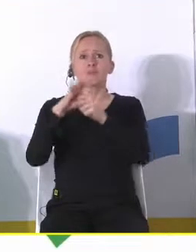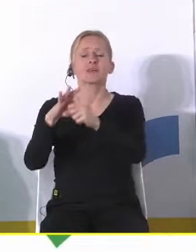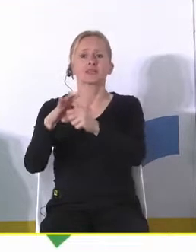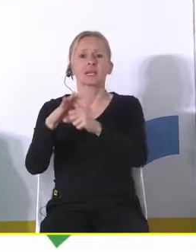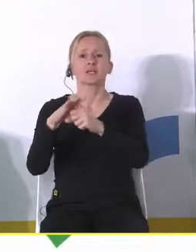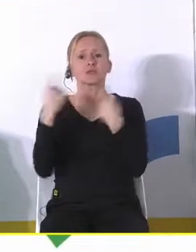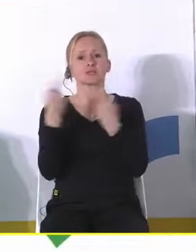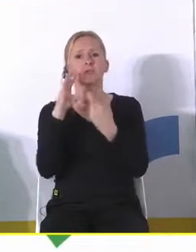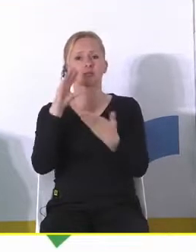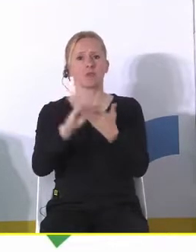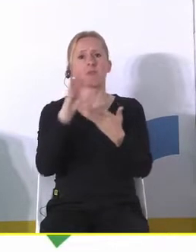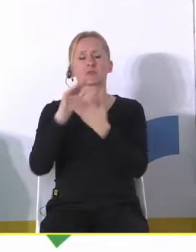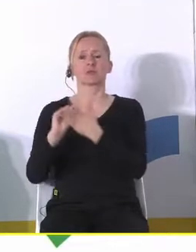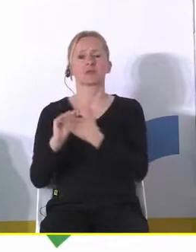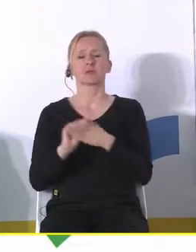właśnie do takich sytuacji